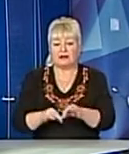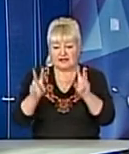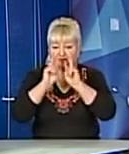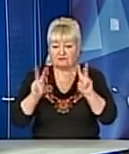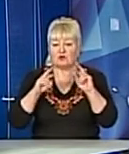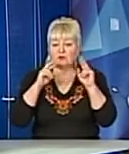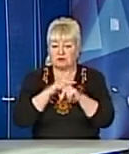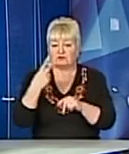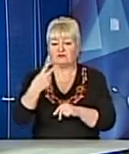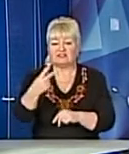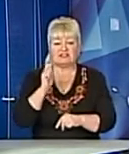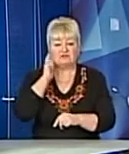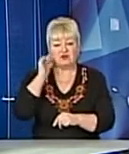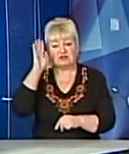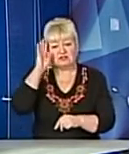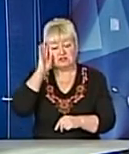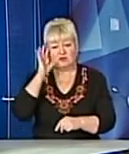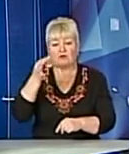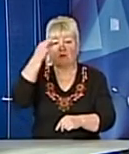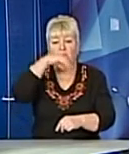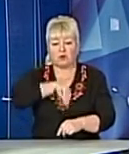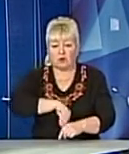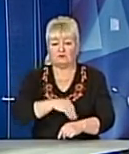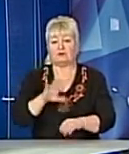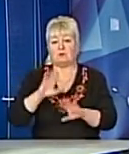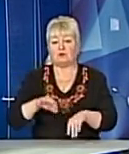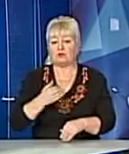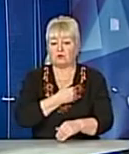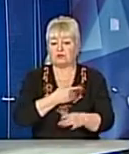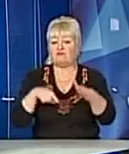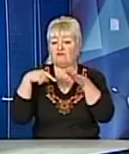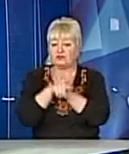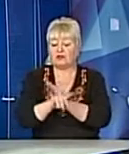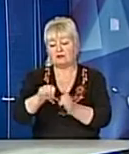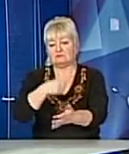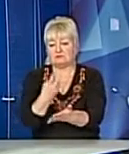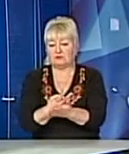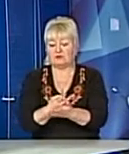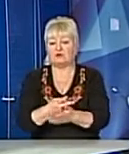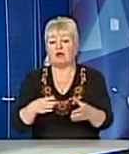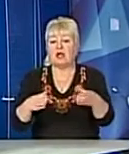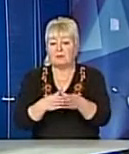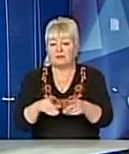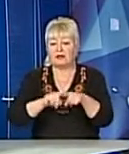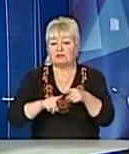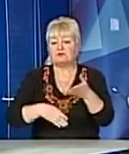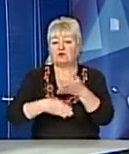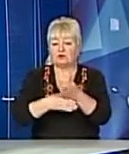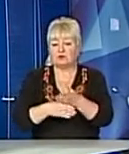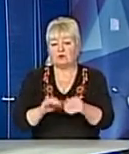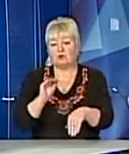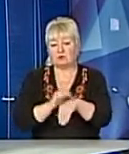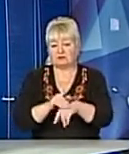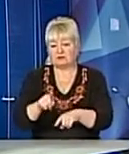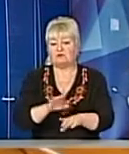проковтнув цей пакет, після чого намагався втекти із непритомнів Бригада швидкої, яка прибула на місце, констатувала смерть юнака, кажуть